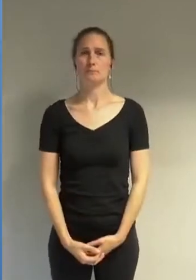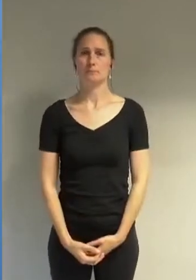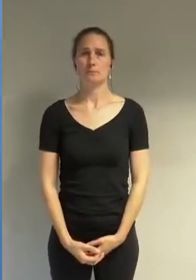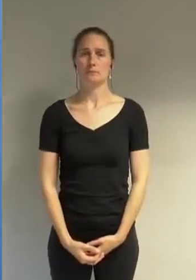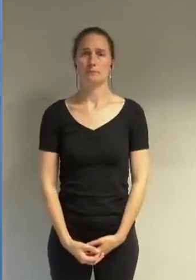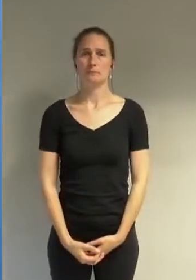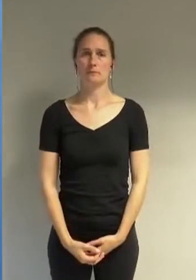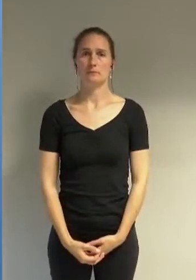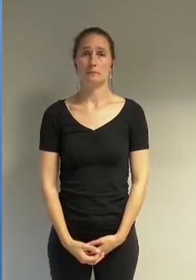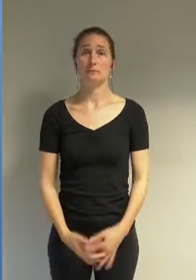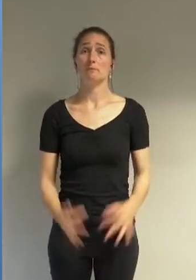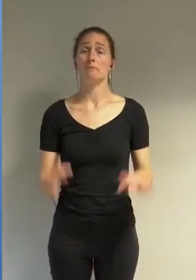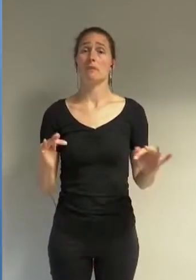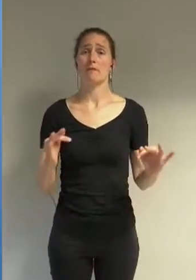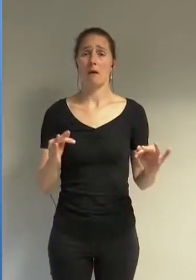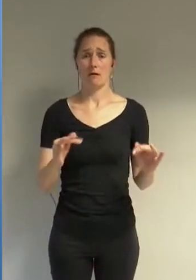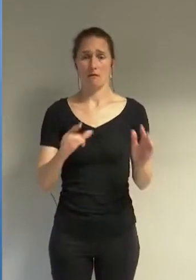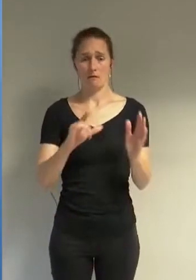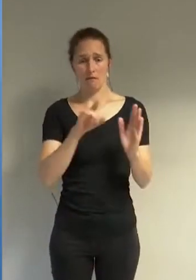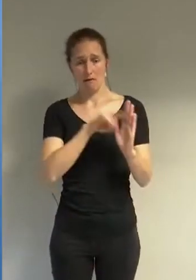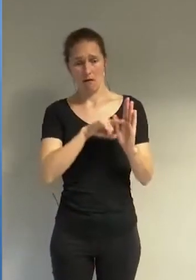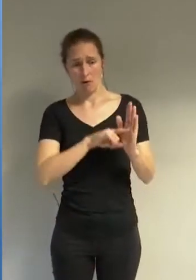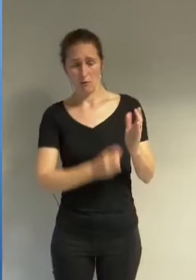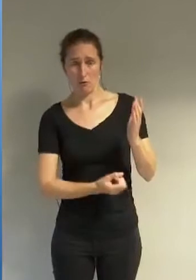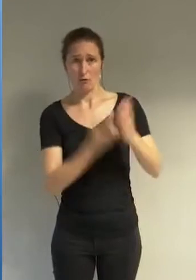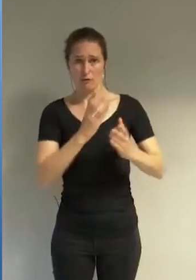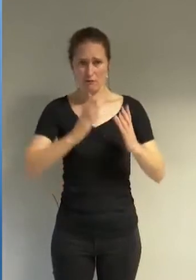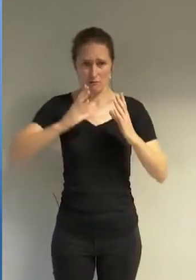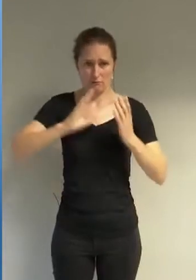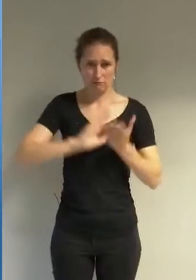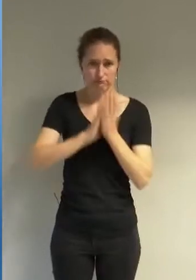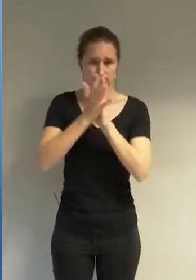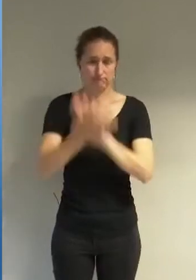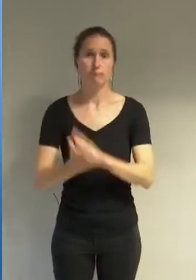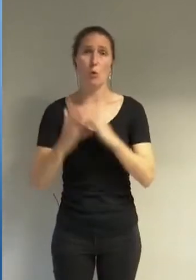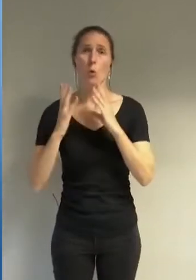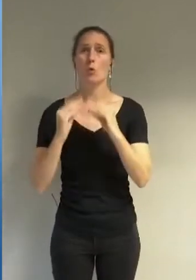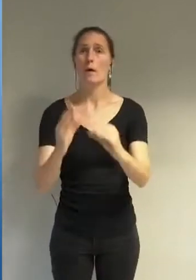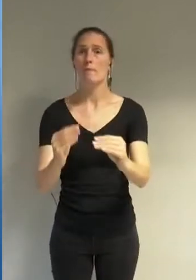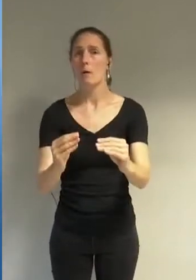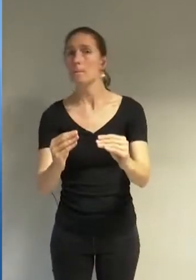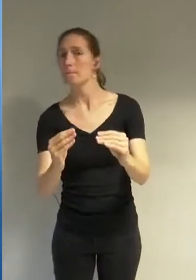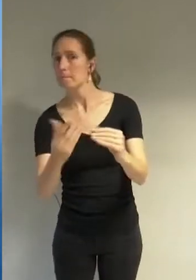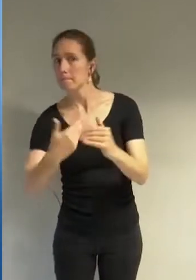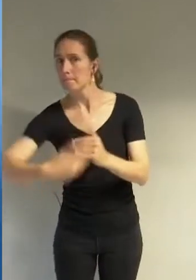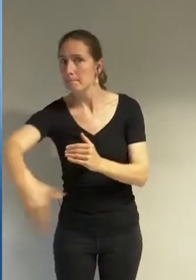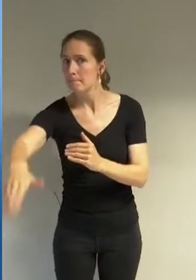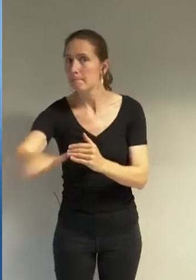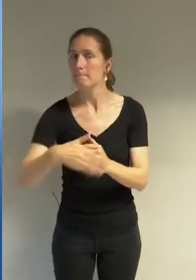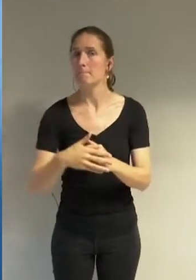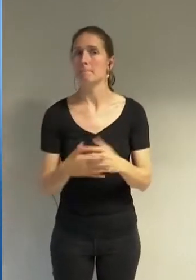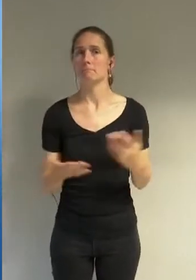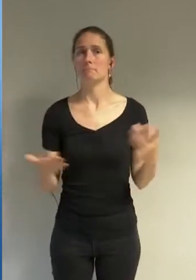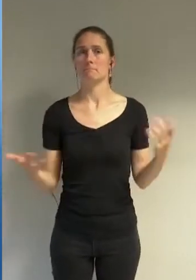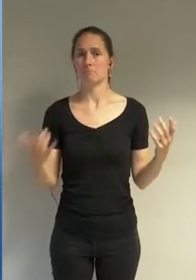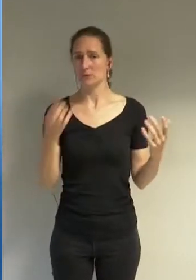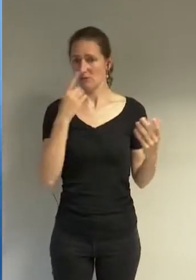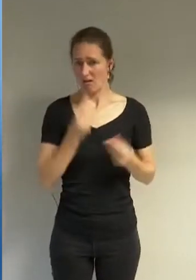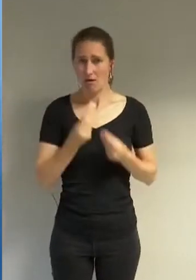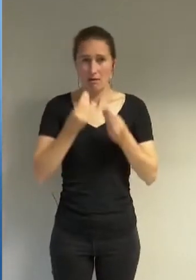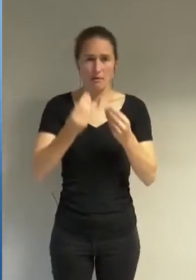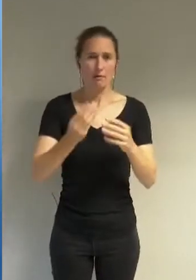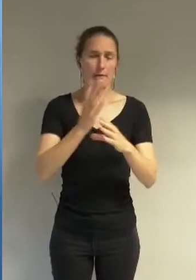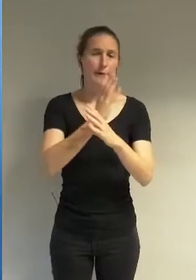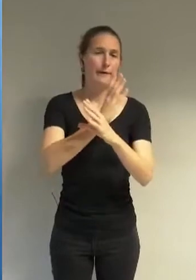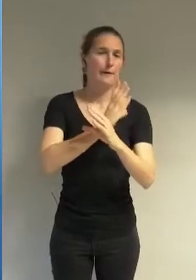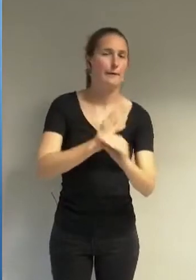du point de vue de la mise en oeuvre concrète de ce nouveau règlement intérieur des piscines n'est en réalité porteur ni d'apaisement ni de